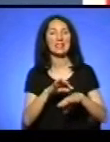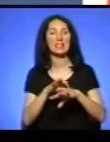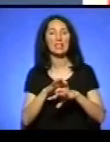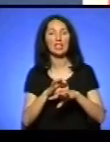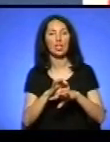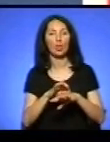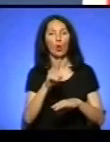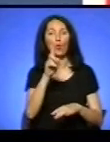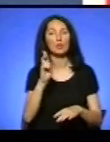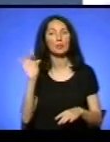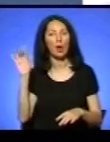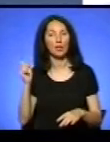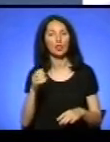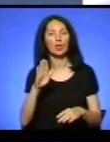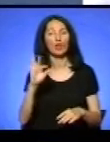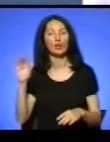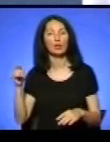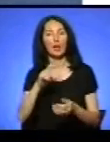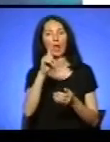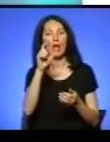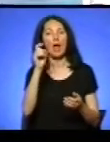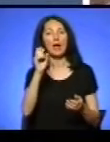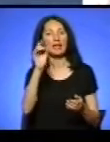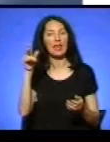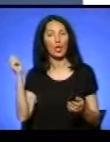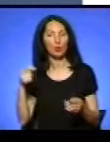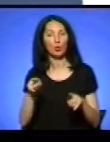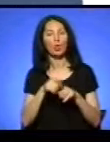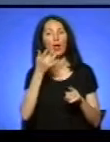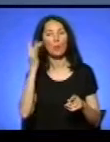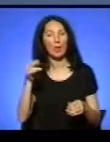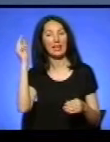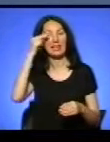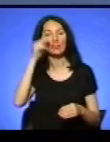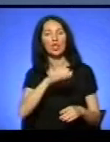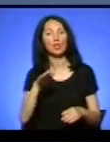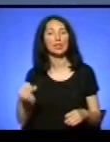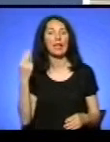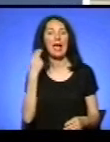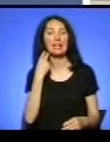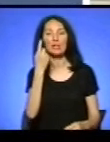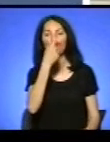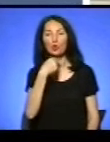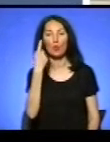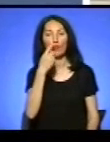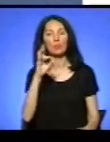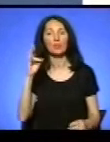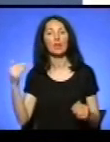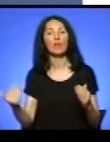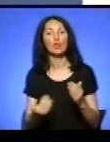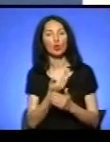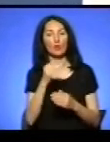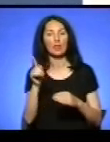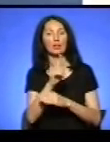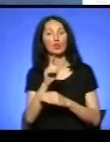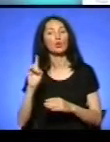У Збаражі волонтери з Єгипту та Сполучених Штатів навчають дітей англійської мови. На відновлення тернопільського